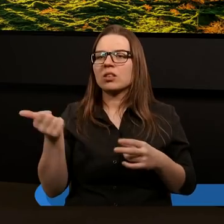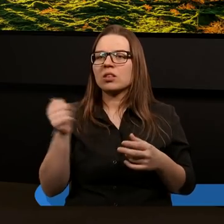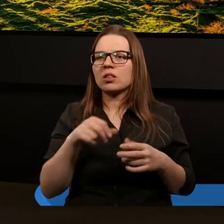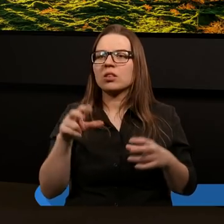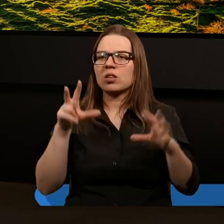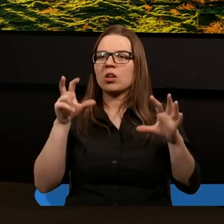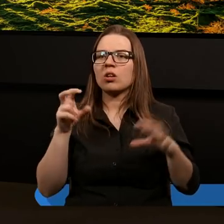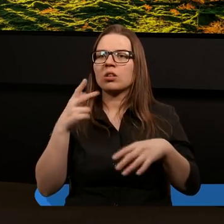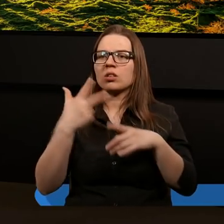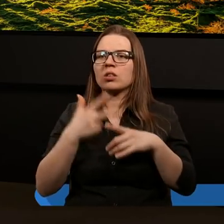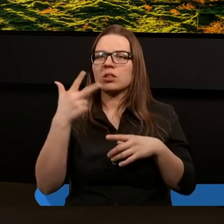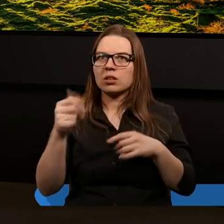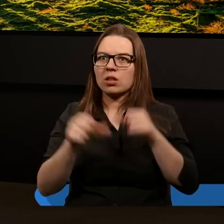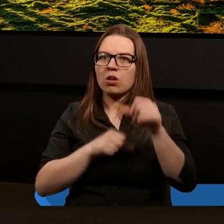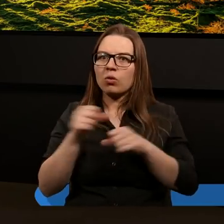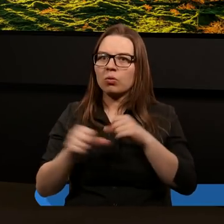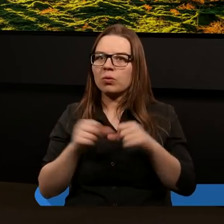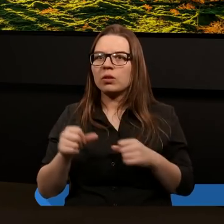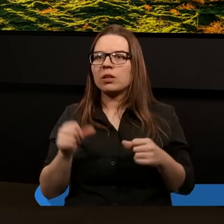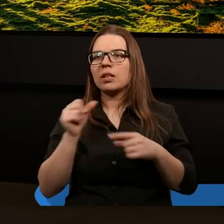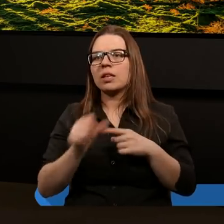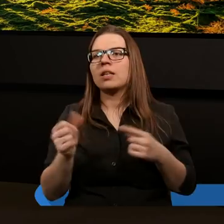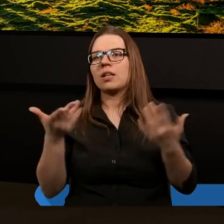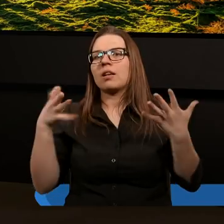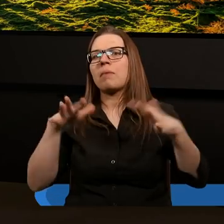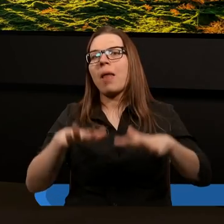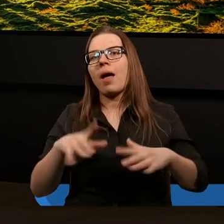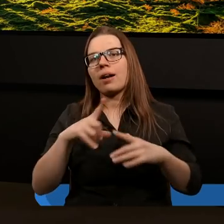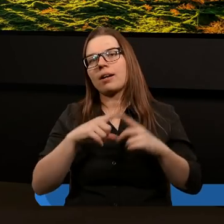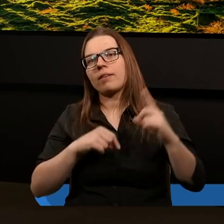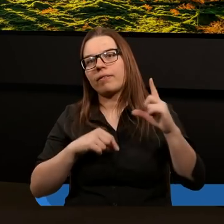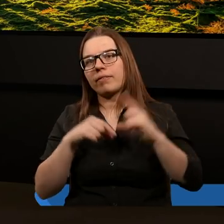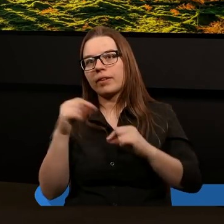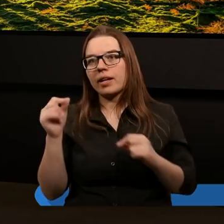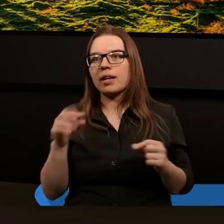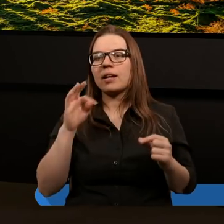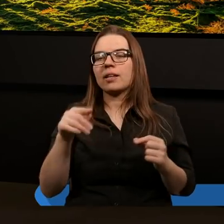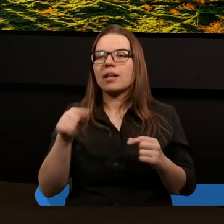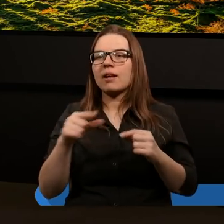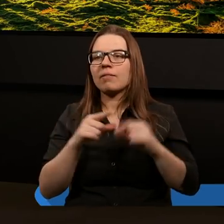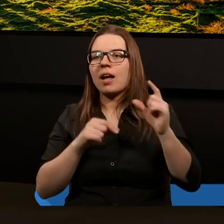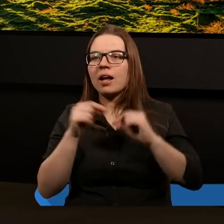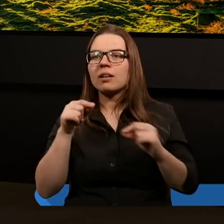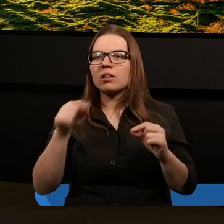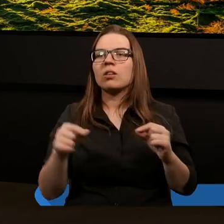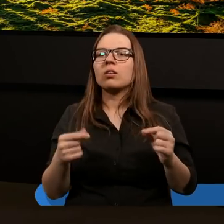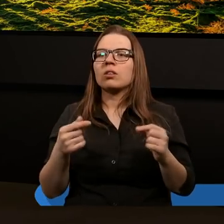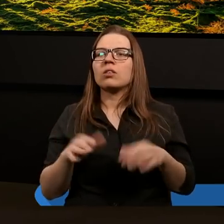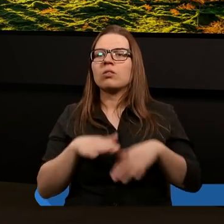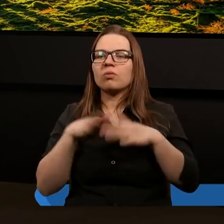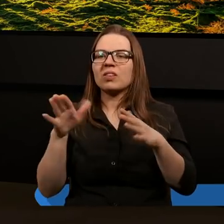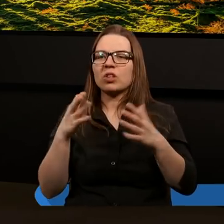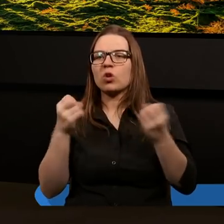1833 roku jest spadanie gwiazd tak gęste w obszarze Stanów